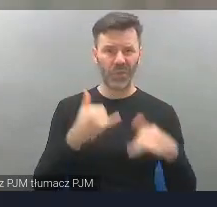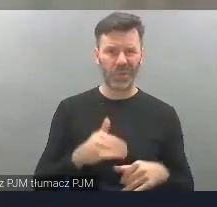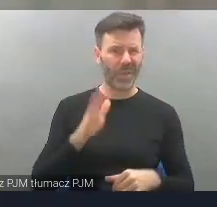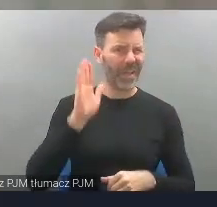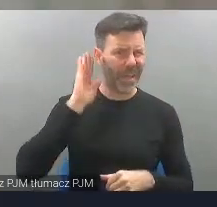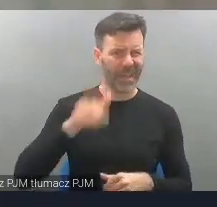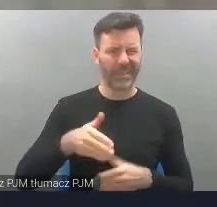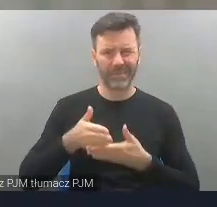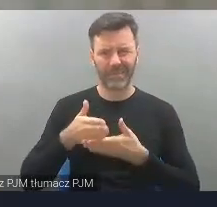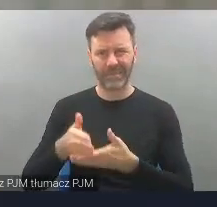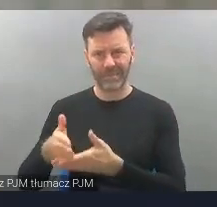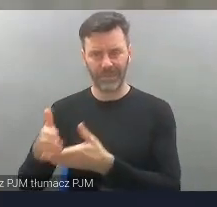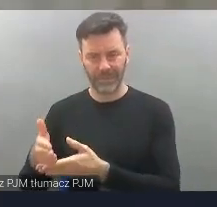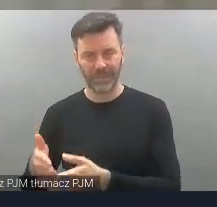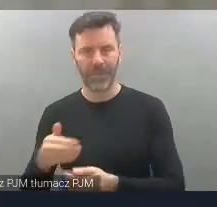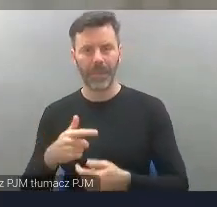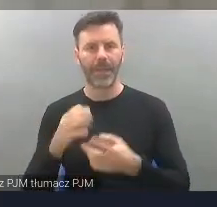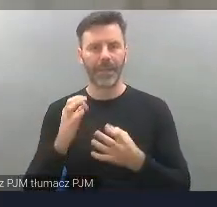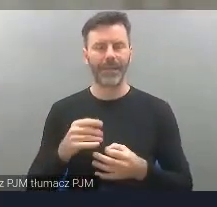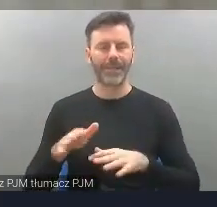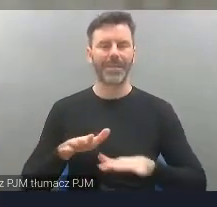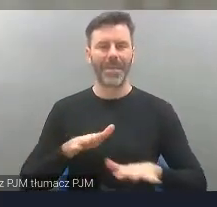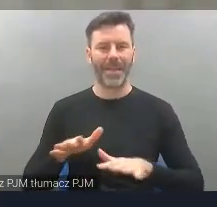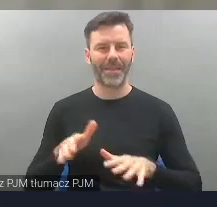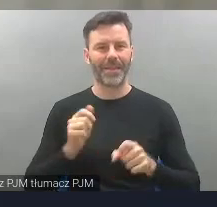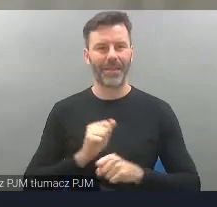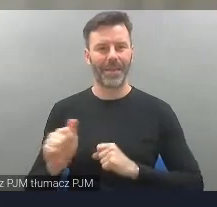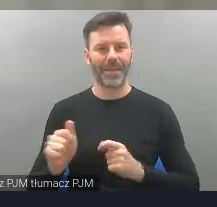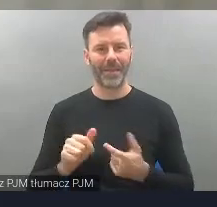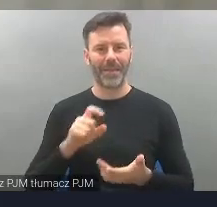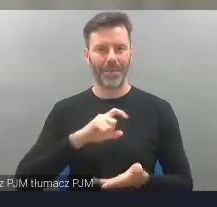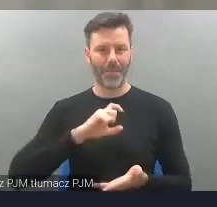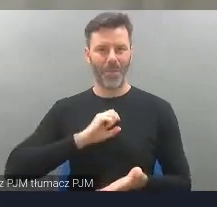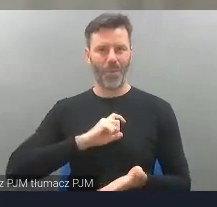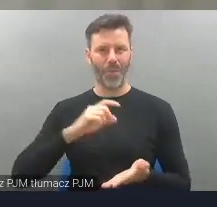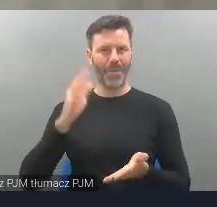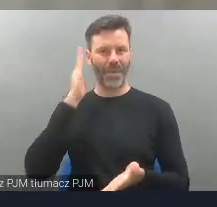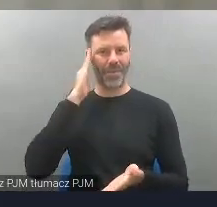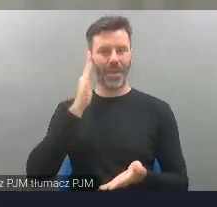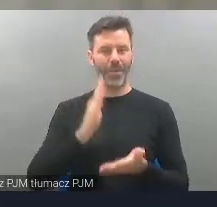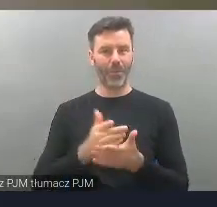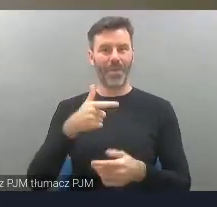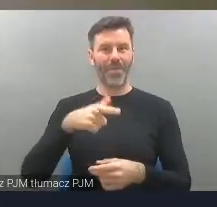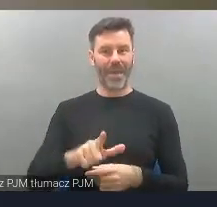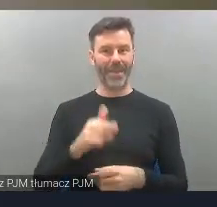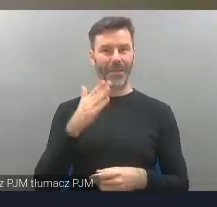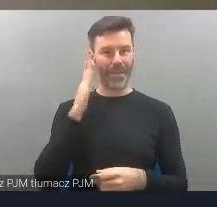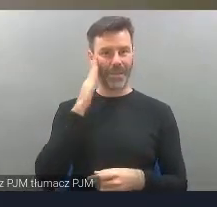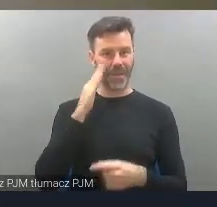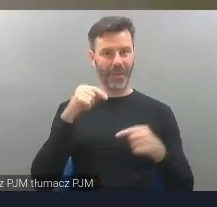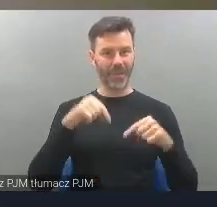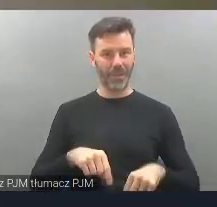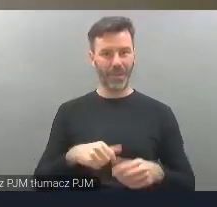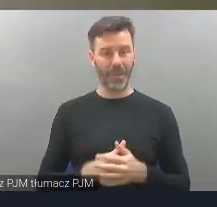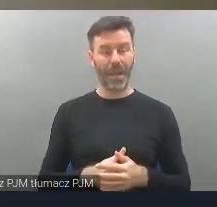to dzisiaj nie byłabym w tym miejscu, w którym jestem, nie bylibyśmy w mojej chacie, w której mieszkam dwa tygodnie. A tak naprawdę